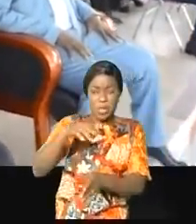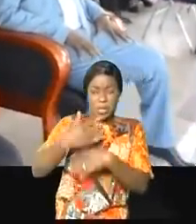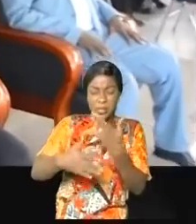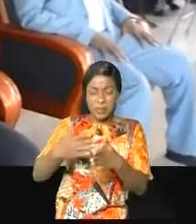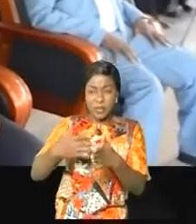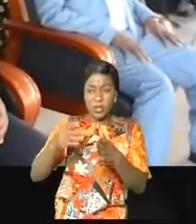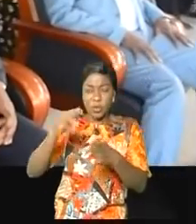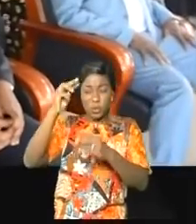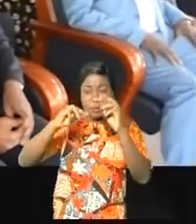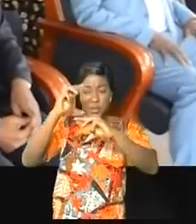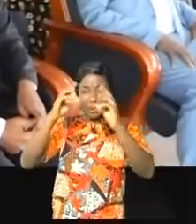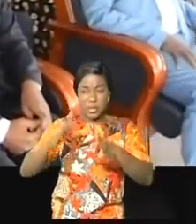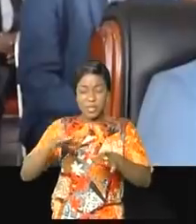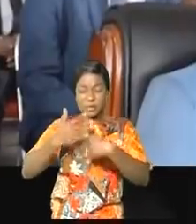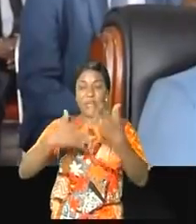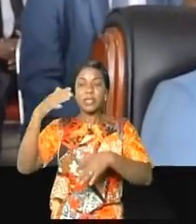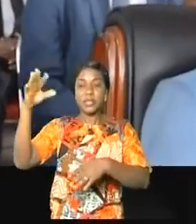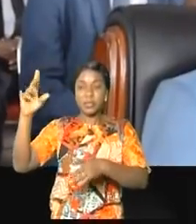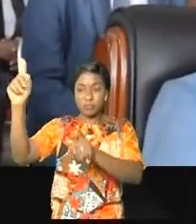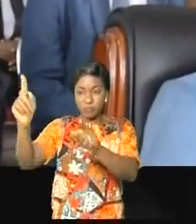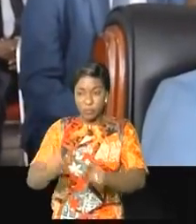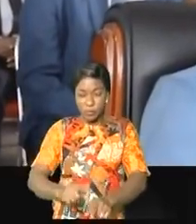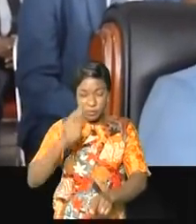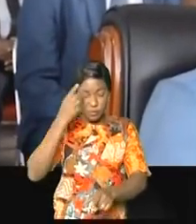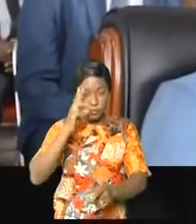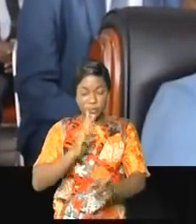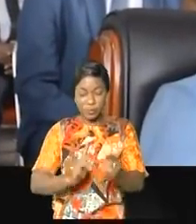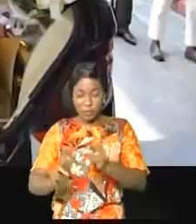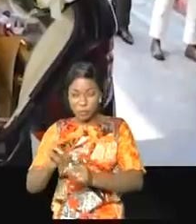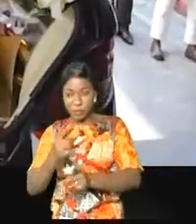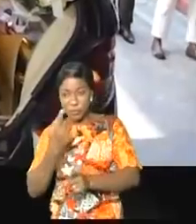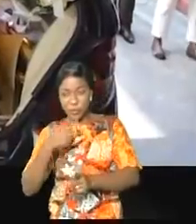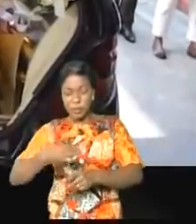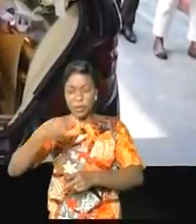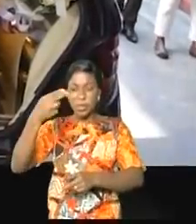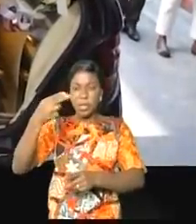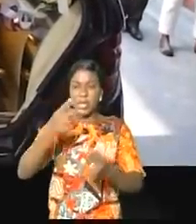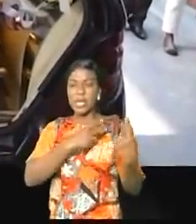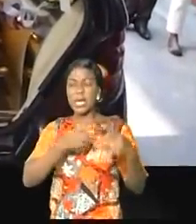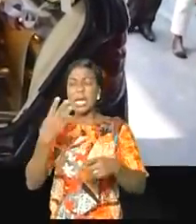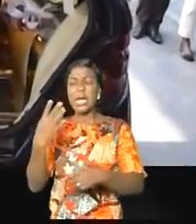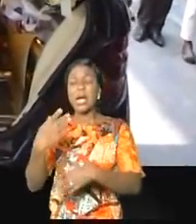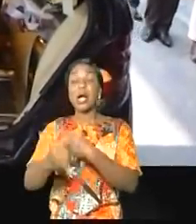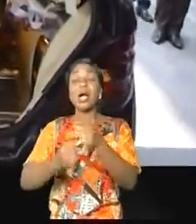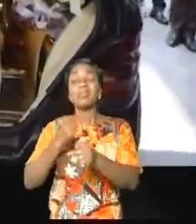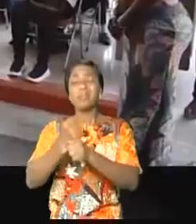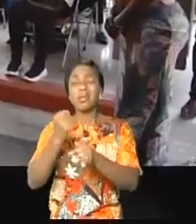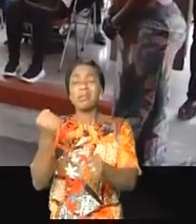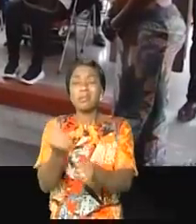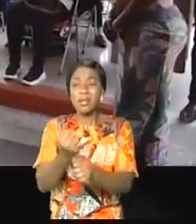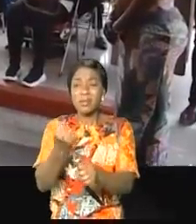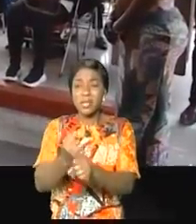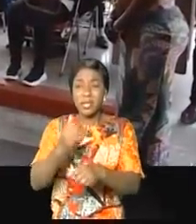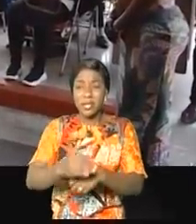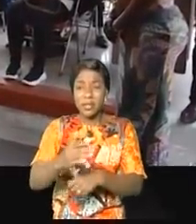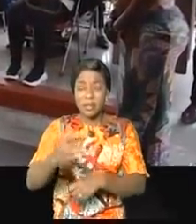étaient mobilisés pour saluer la mémoire du doyen de la diplomatie de carrière depuis plus de 40 ans. En présence de la veuve,